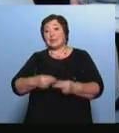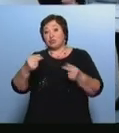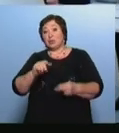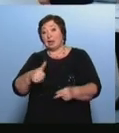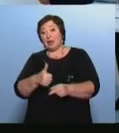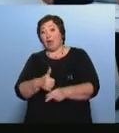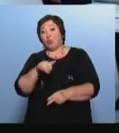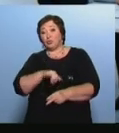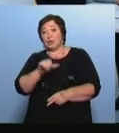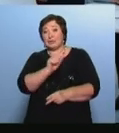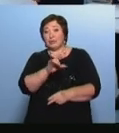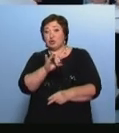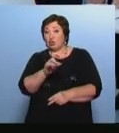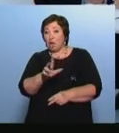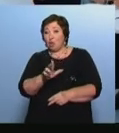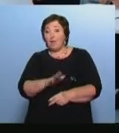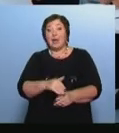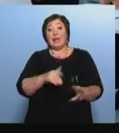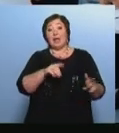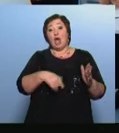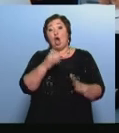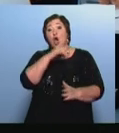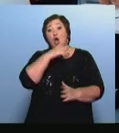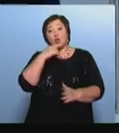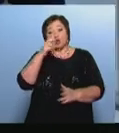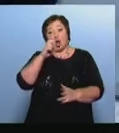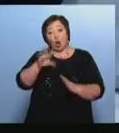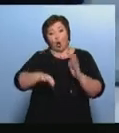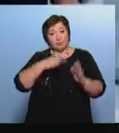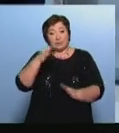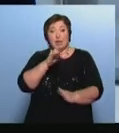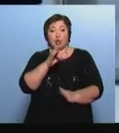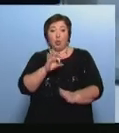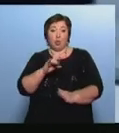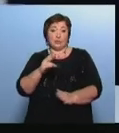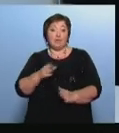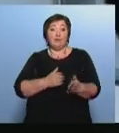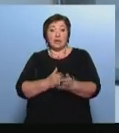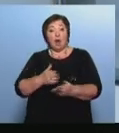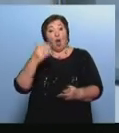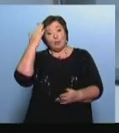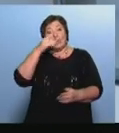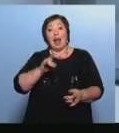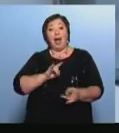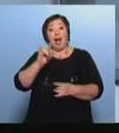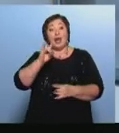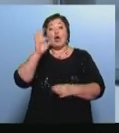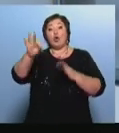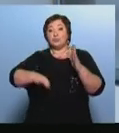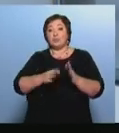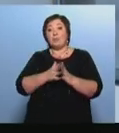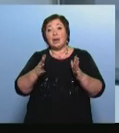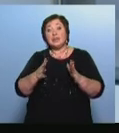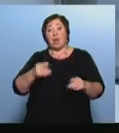Александр Бричалов И генеральный директор Роскосмоса Дмитрий Рогозин Цель образовательной программы аэрокосмического направления – максимально